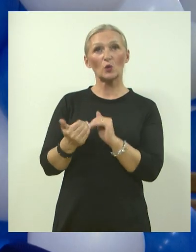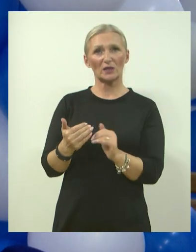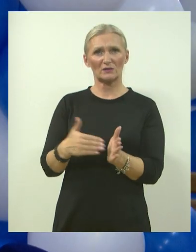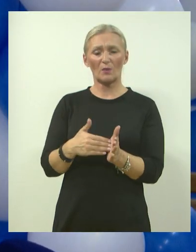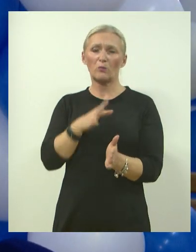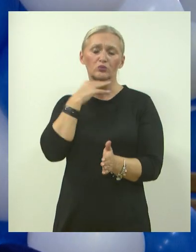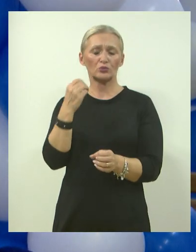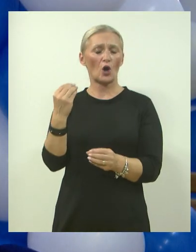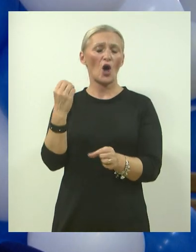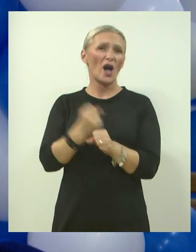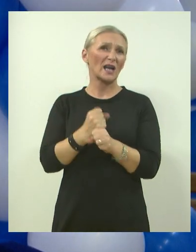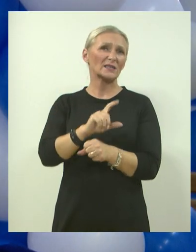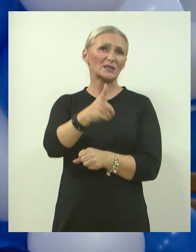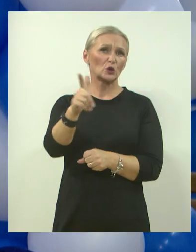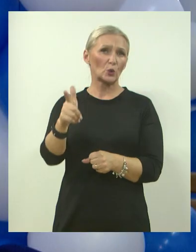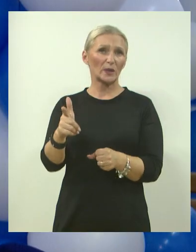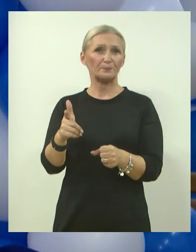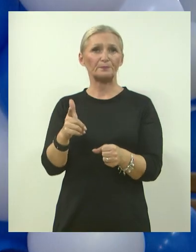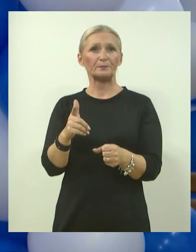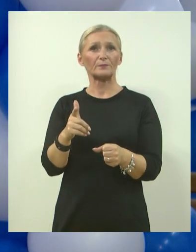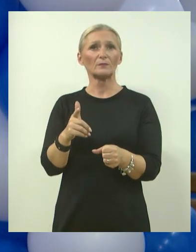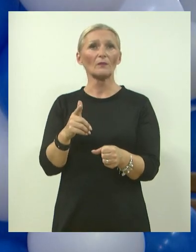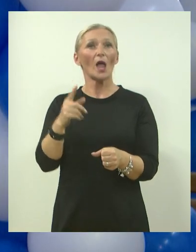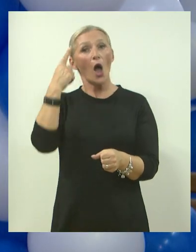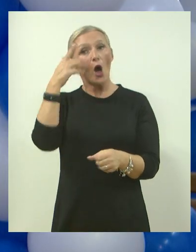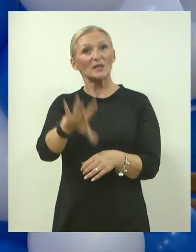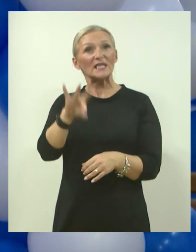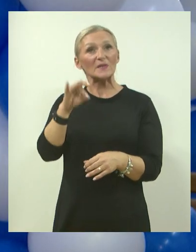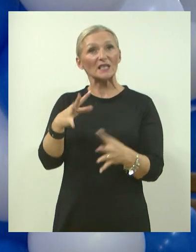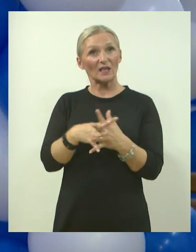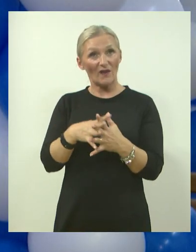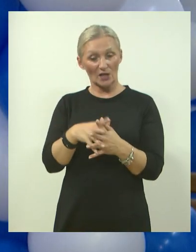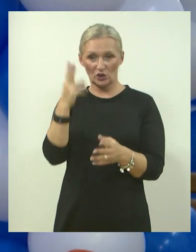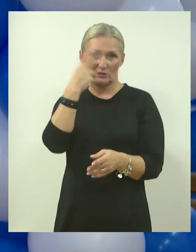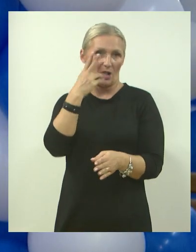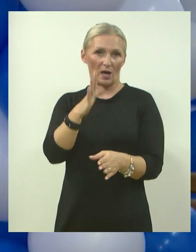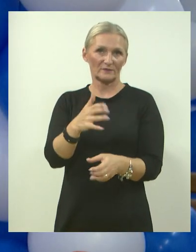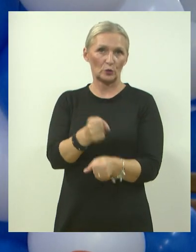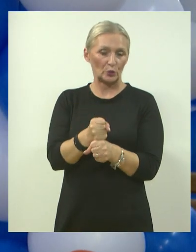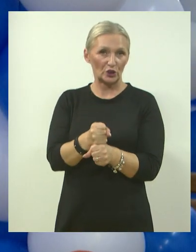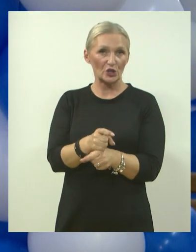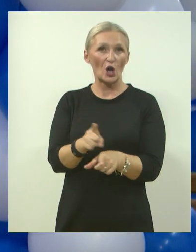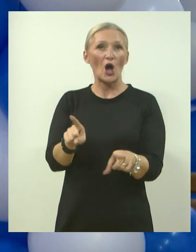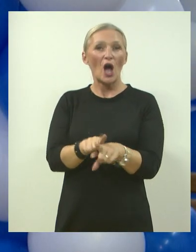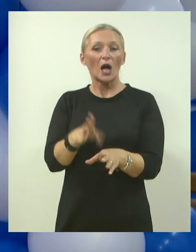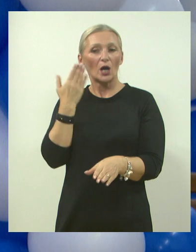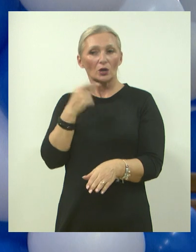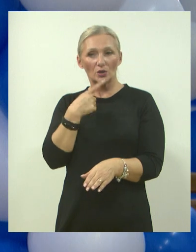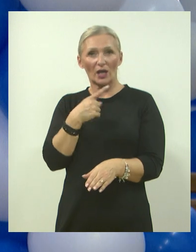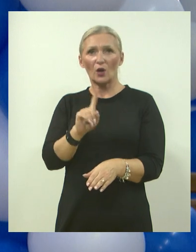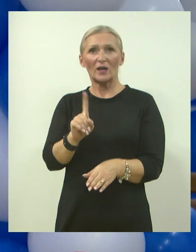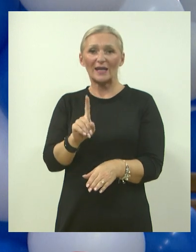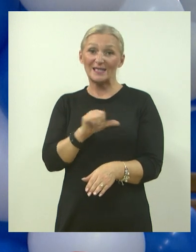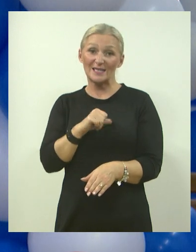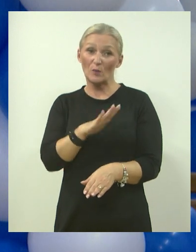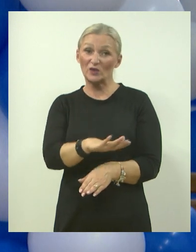trebalo puno raditi na nekakvim još drugim kompetencijama, osmislili koje je grad Varaždin naravno podržao, jer kao što je bilo rečeno ne radi se